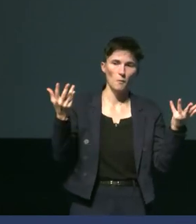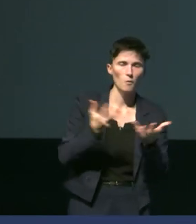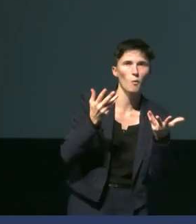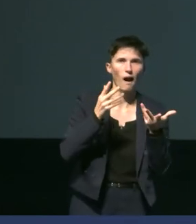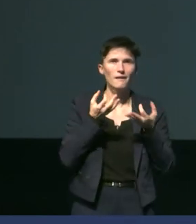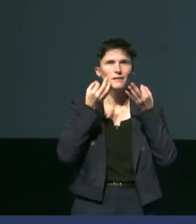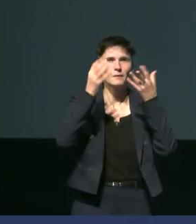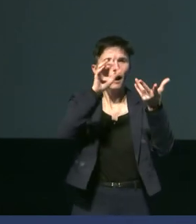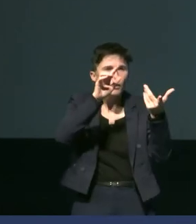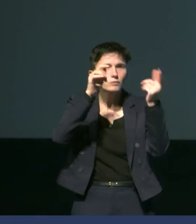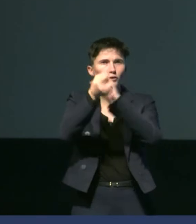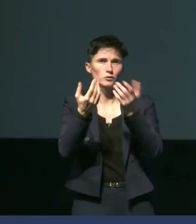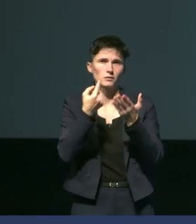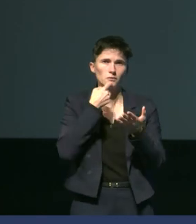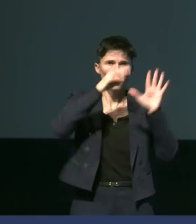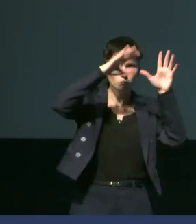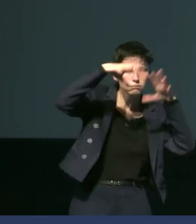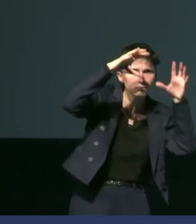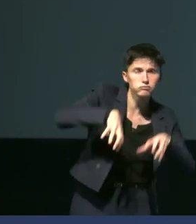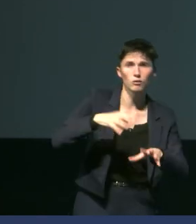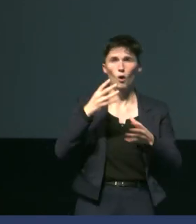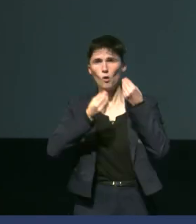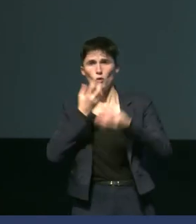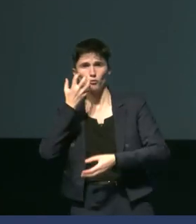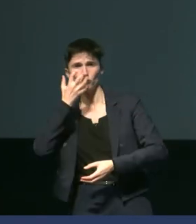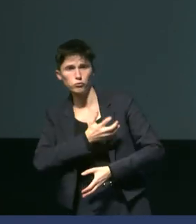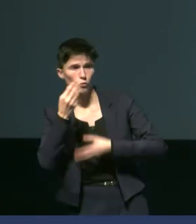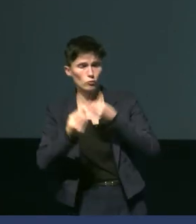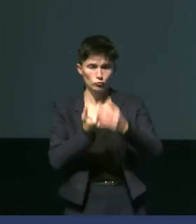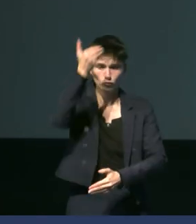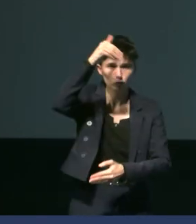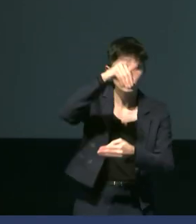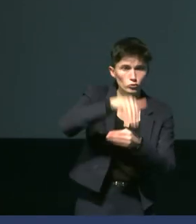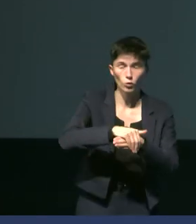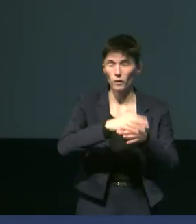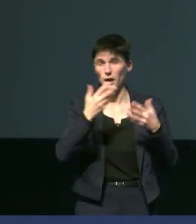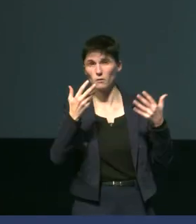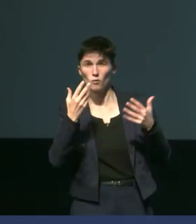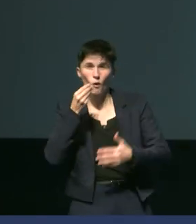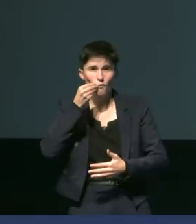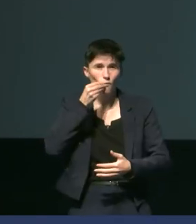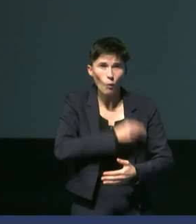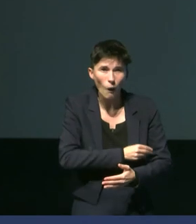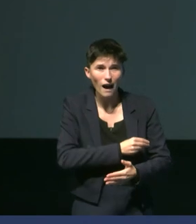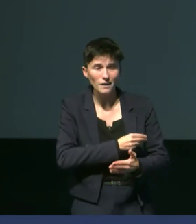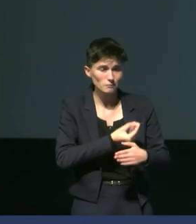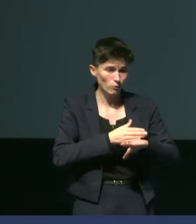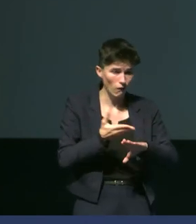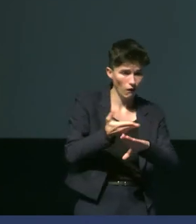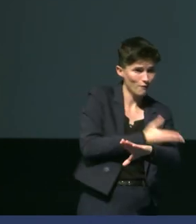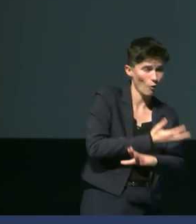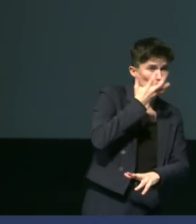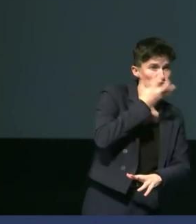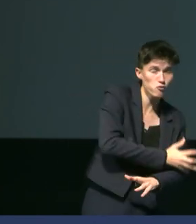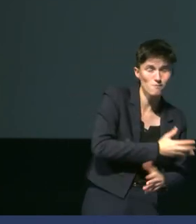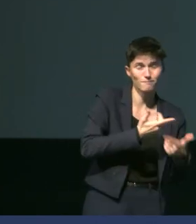rajouter des intempéries ou on va rajouter des vagues de chaleur ou on va rajouter des journées particulièrement froides après une journée chaude. va venir